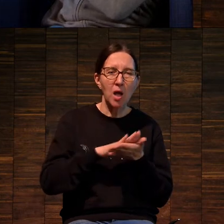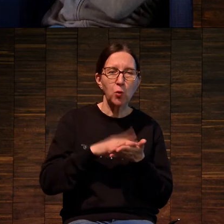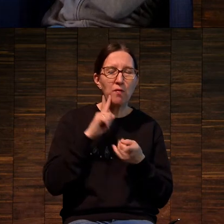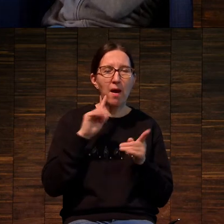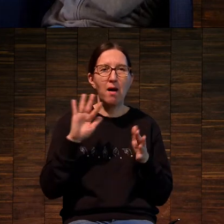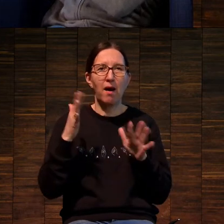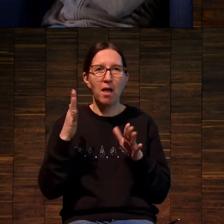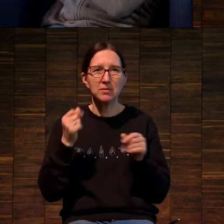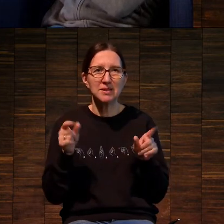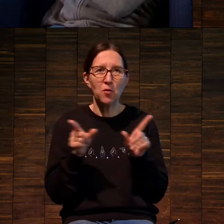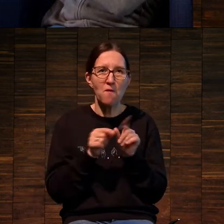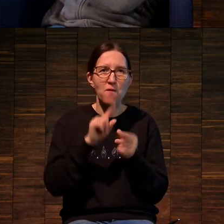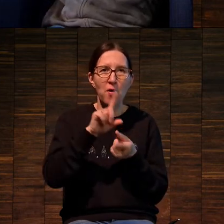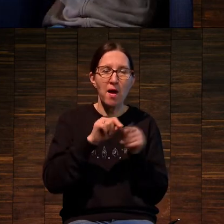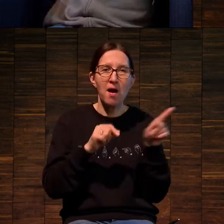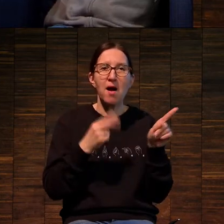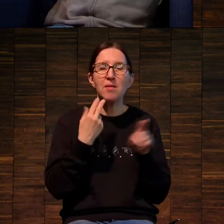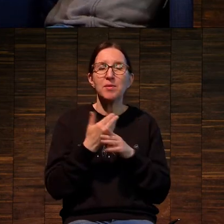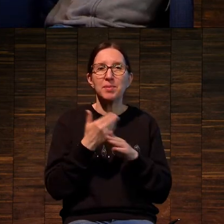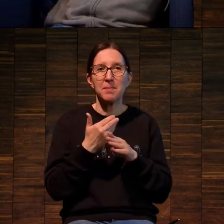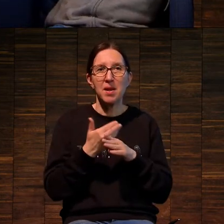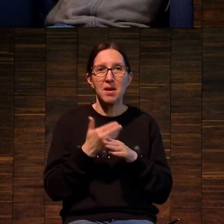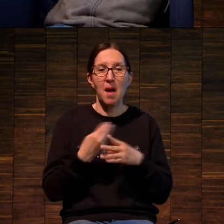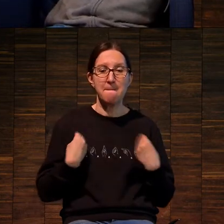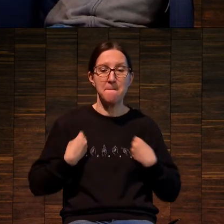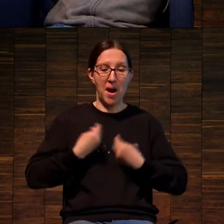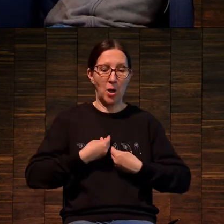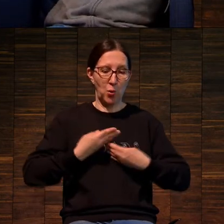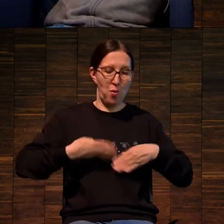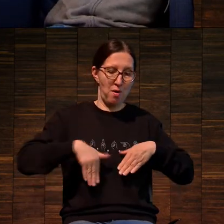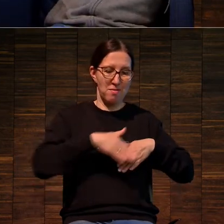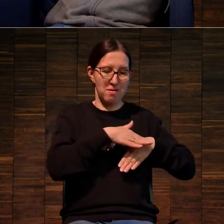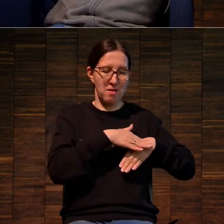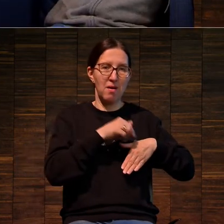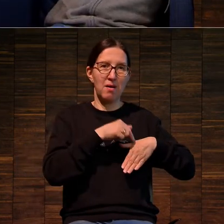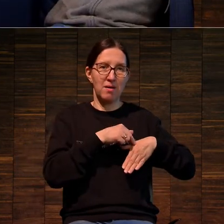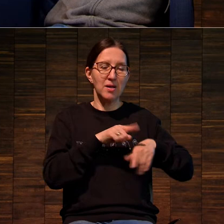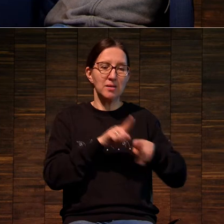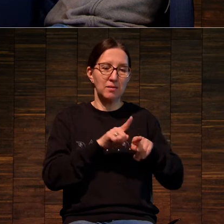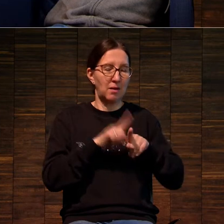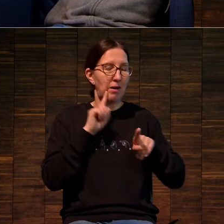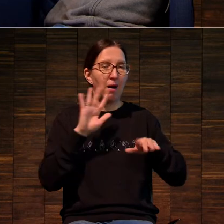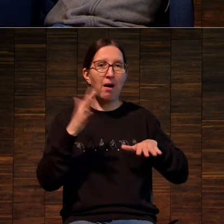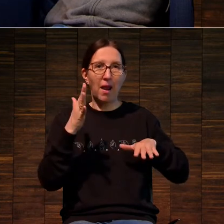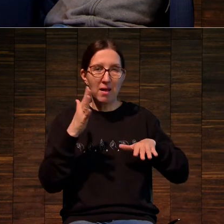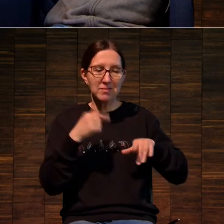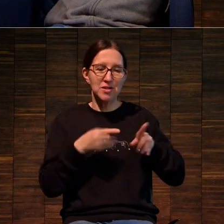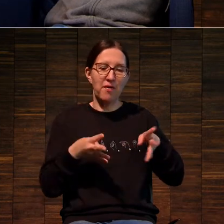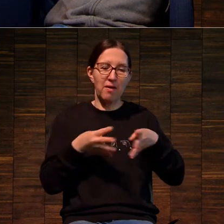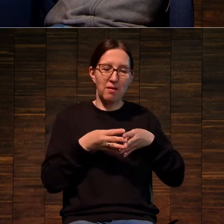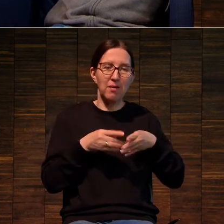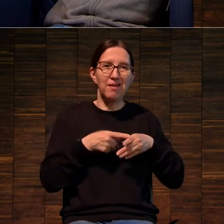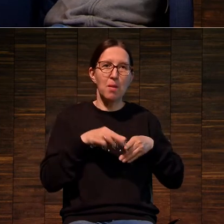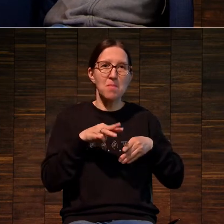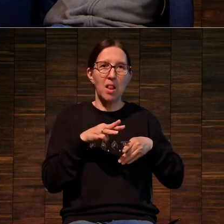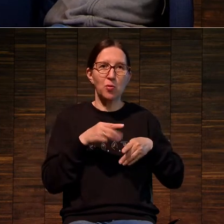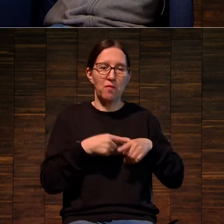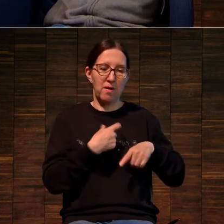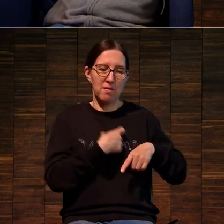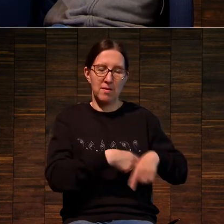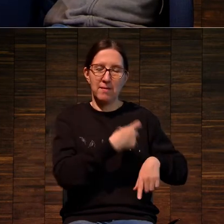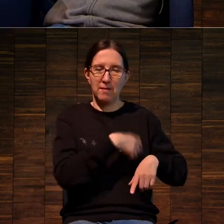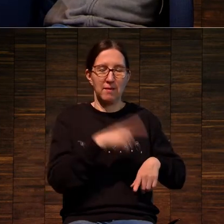не знаю, видно здесь, не видно, но вот складки на пальто, они сделаны глянцевой краской, и они